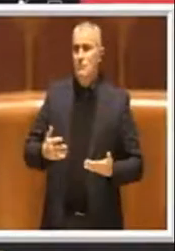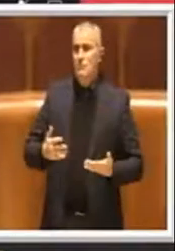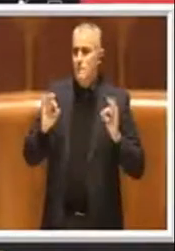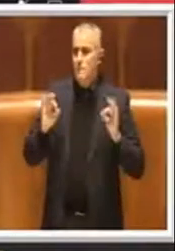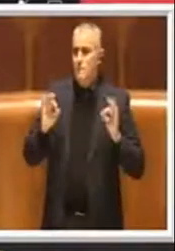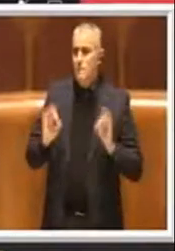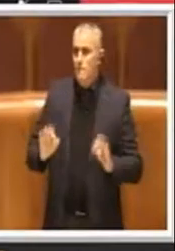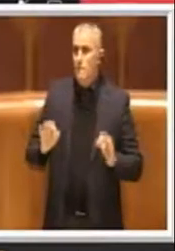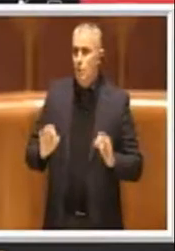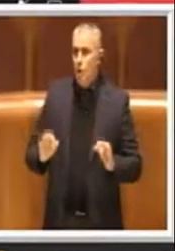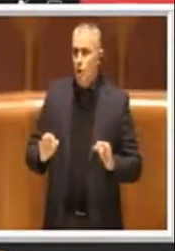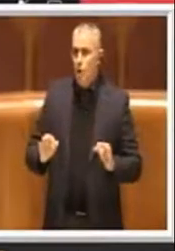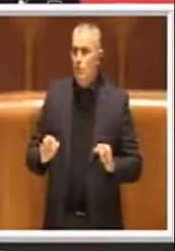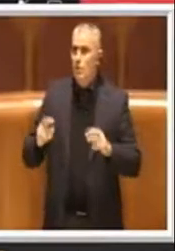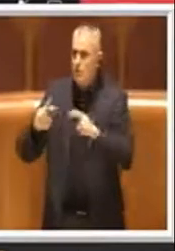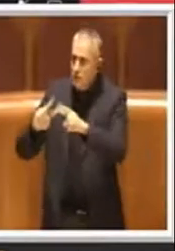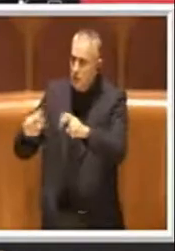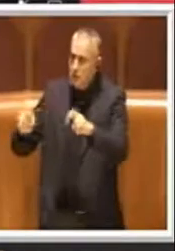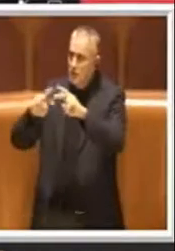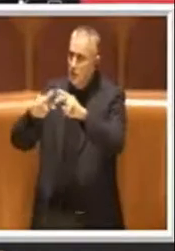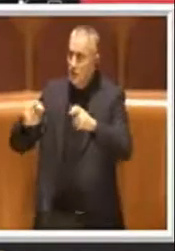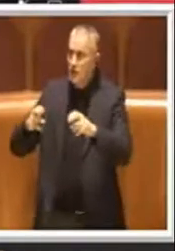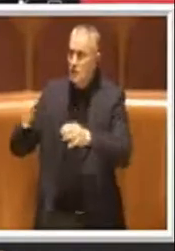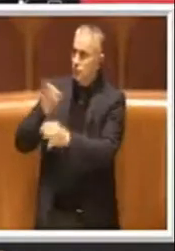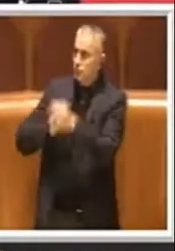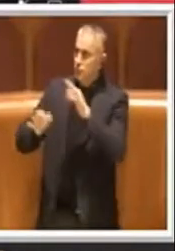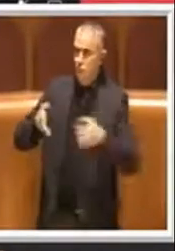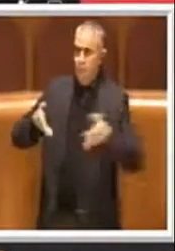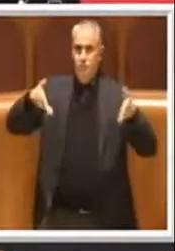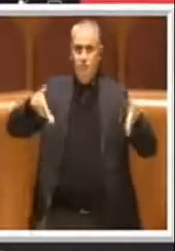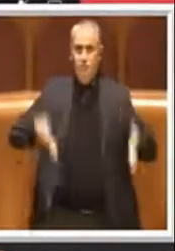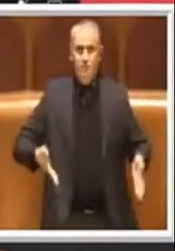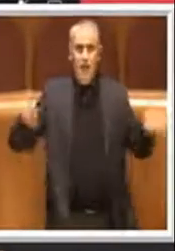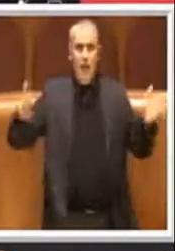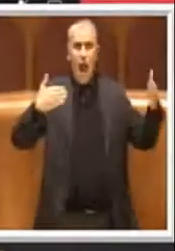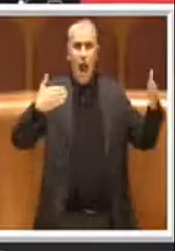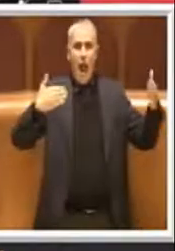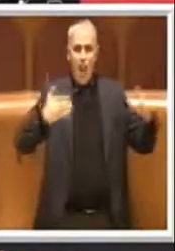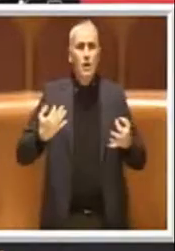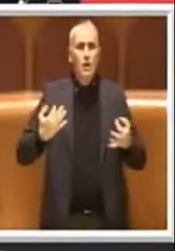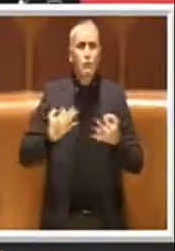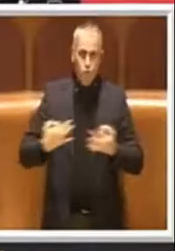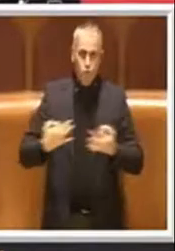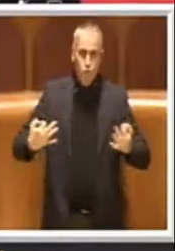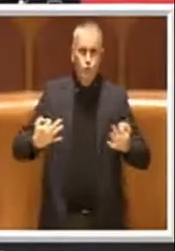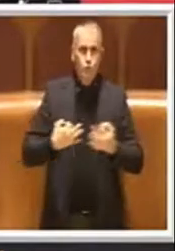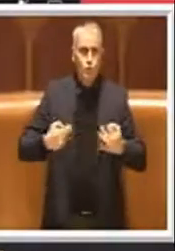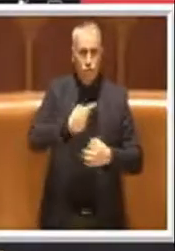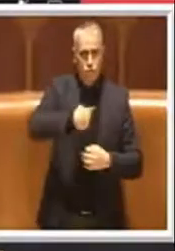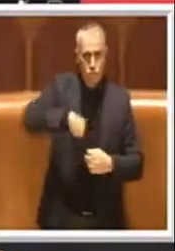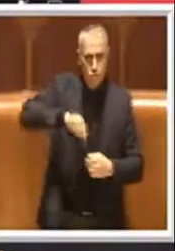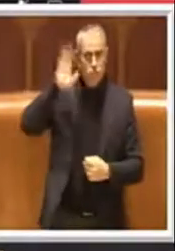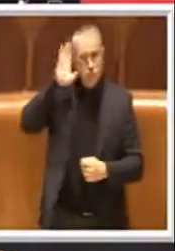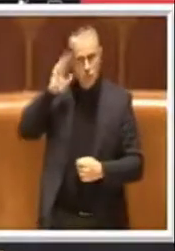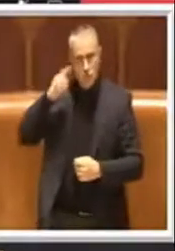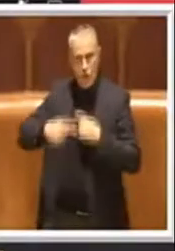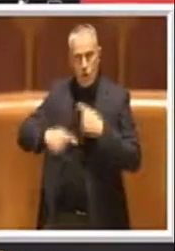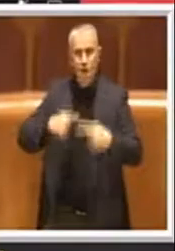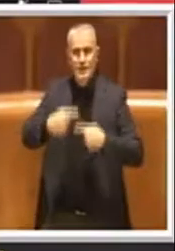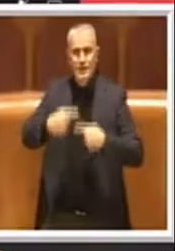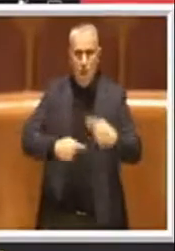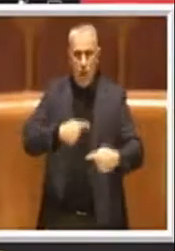fatta l'analisi in aula, perché credo che proprio sia giusto continuare su questa strada e